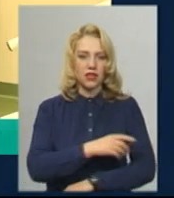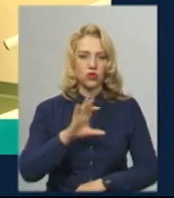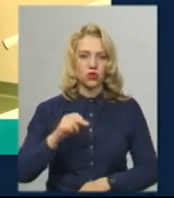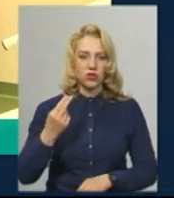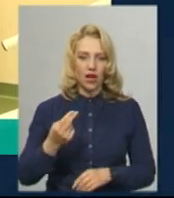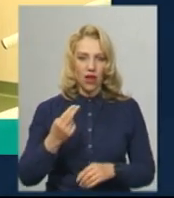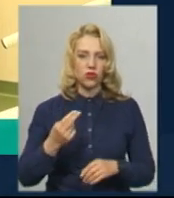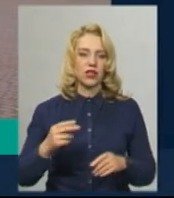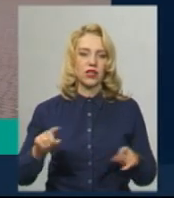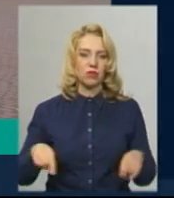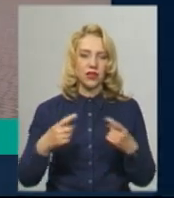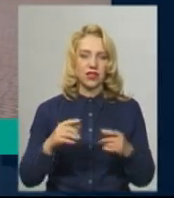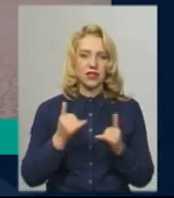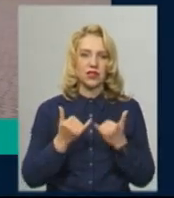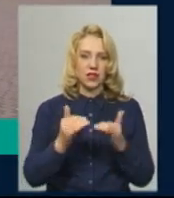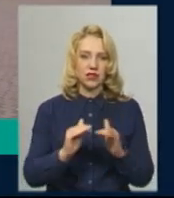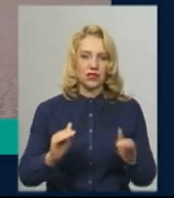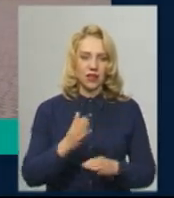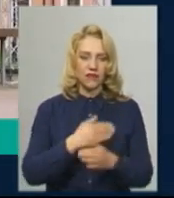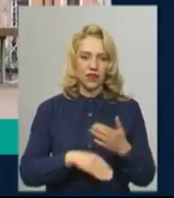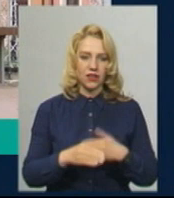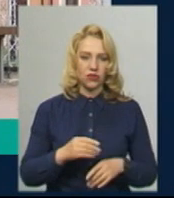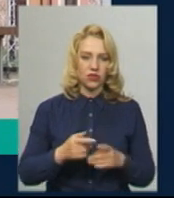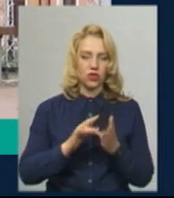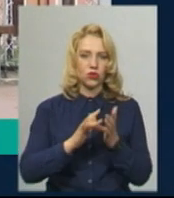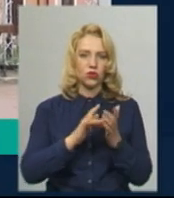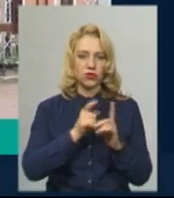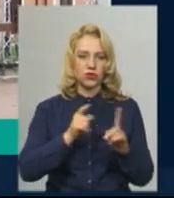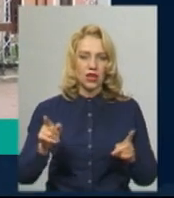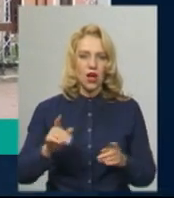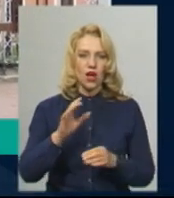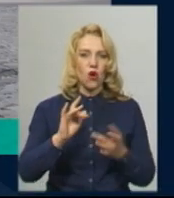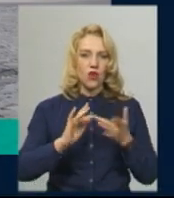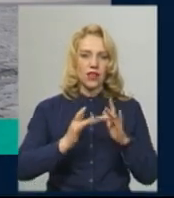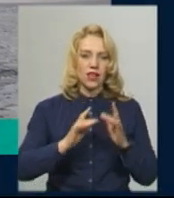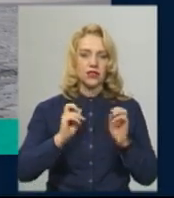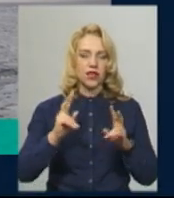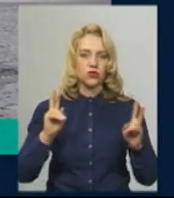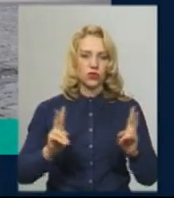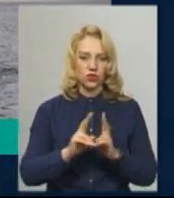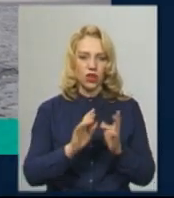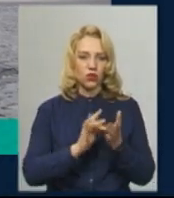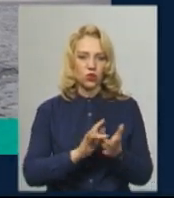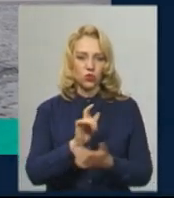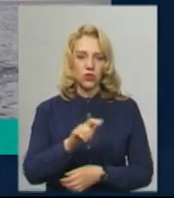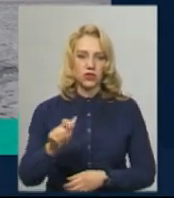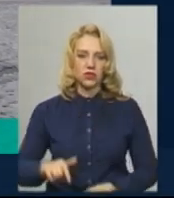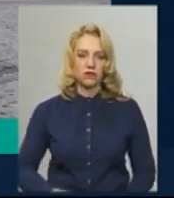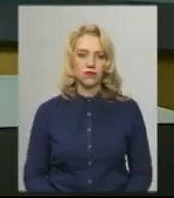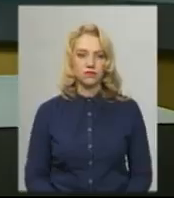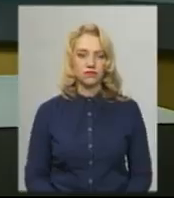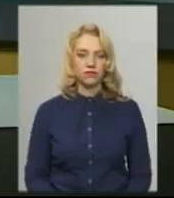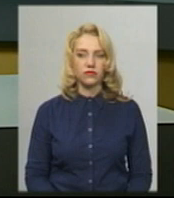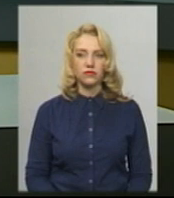дітей з інвалідністю. Туристичний сезон в режимі онлайн. Як у Кам'янці-Подільському зустрічають туристів. Музика